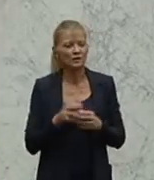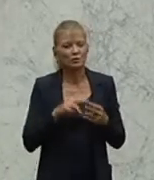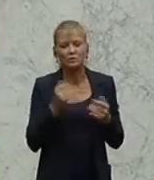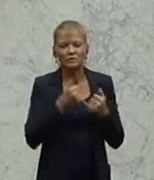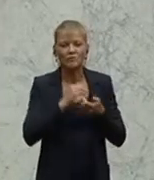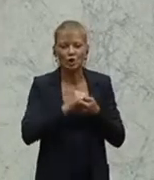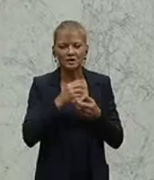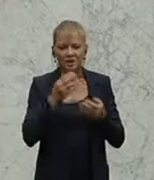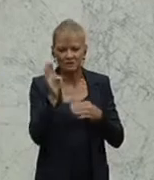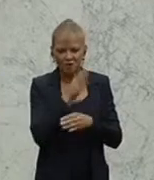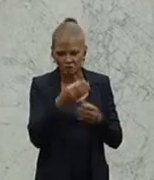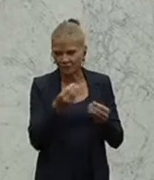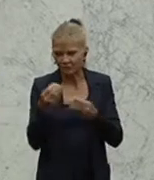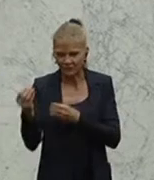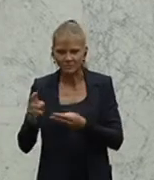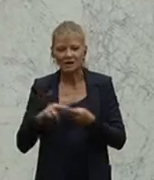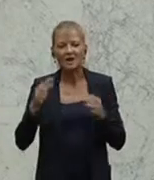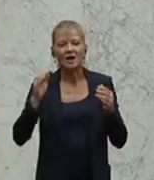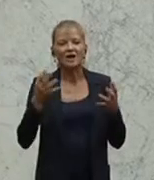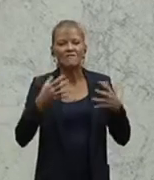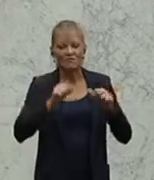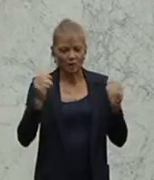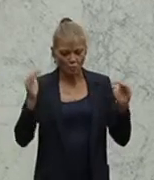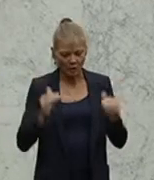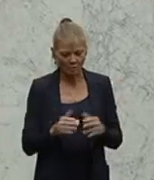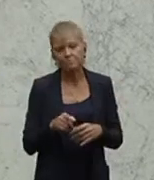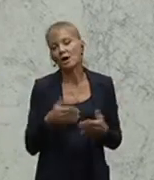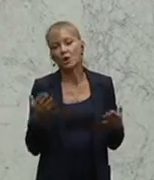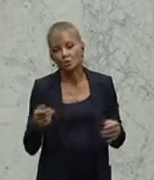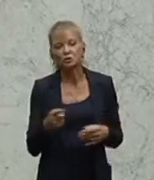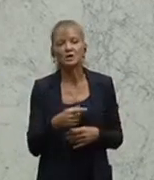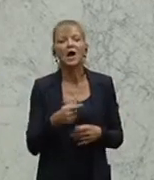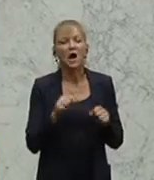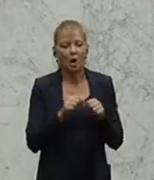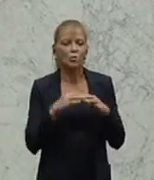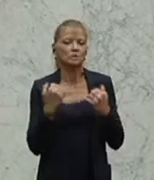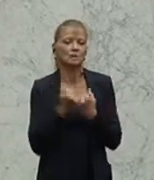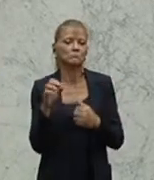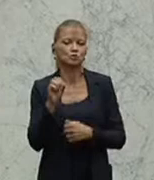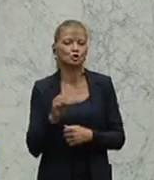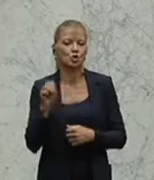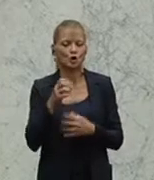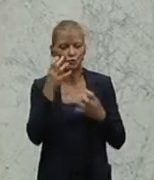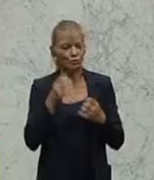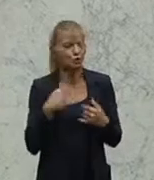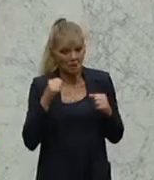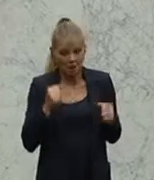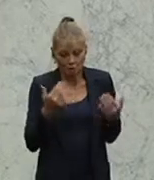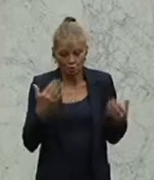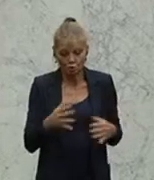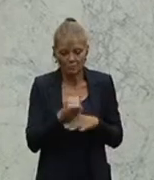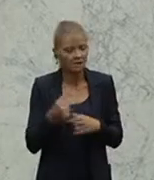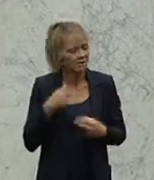Verwaltung abbauen, das könnte man hier mit einem Federstrich sozusagen schnell erledigen. Ich verstehe auch nicht, warum das die